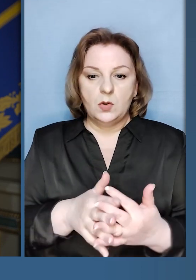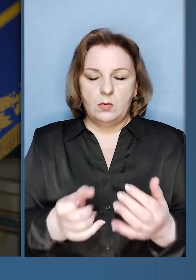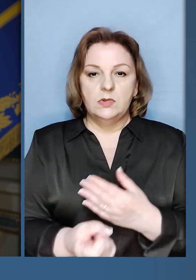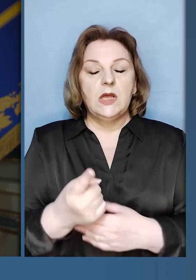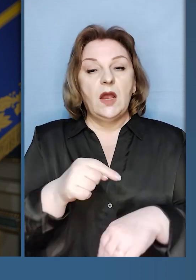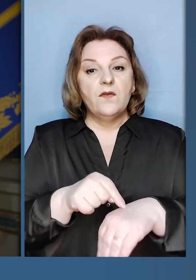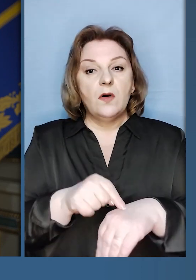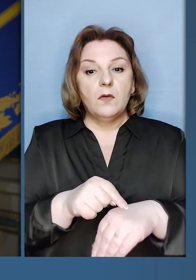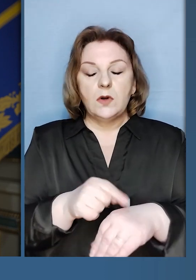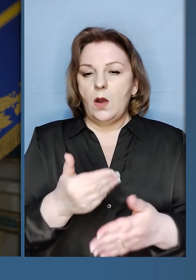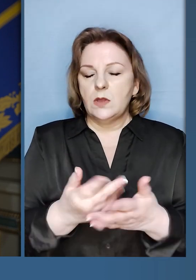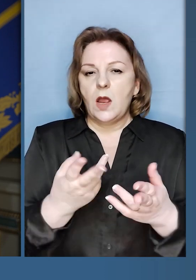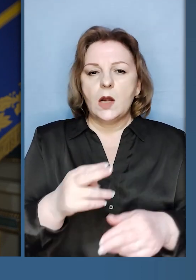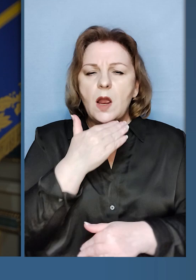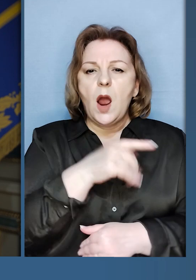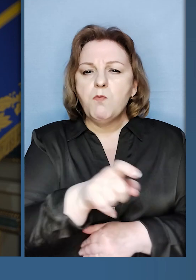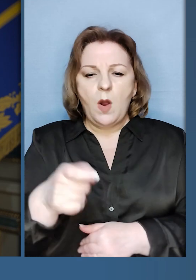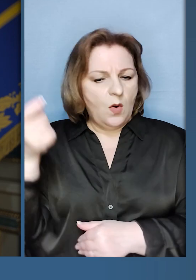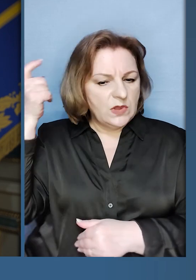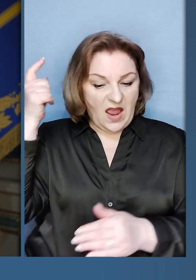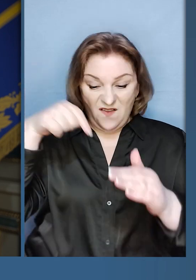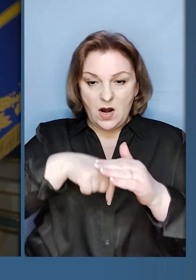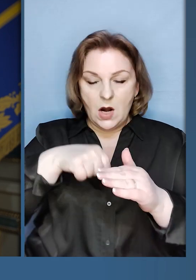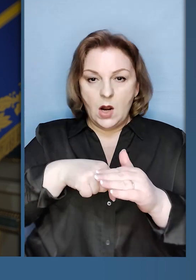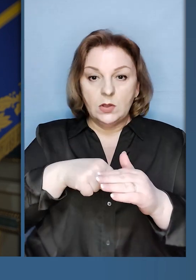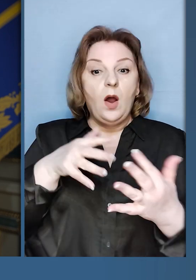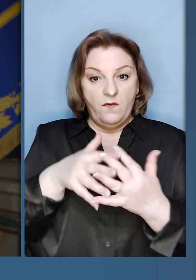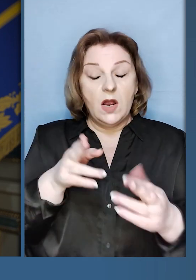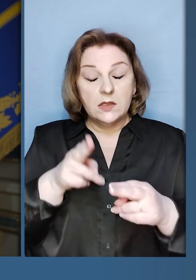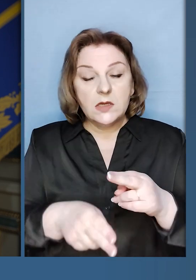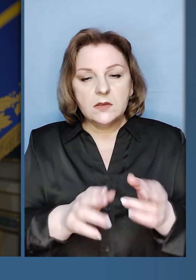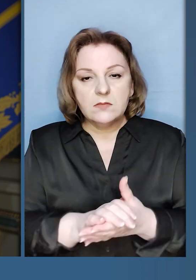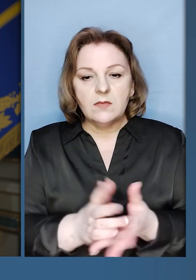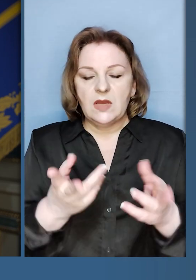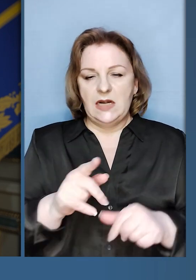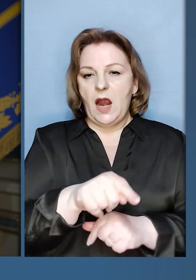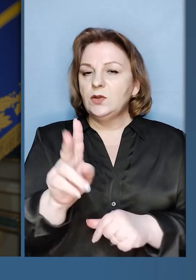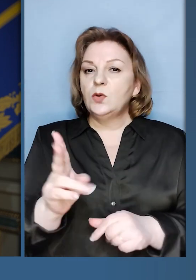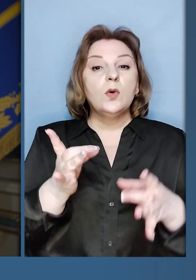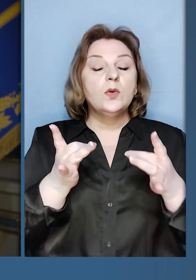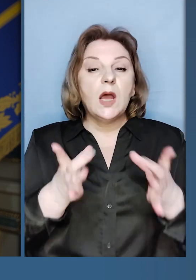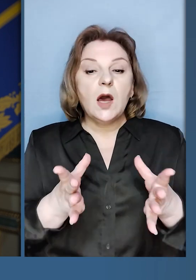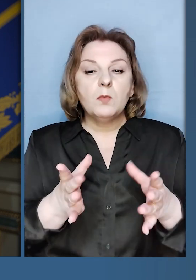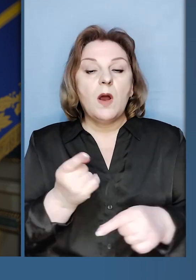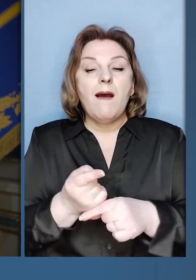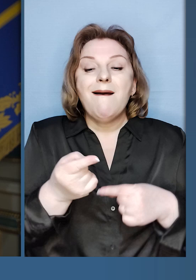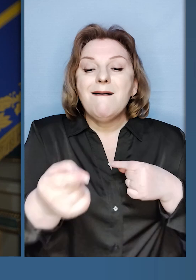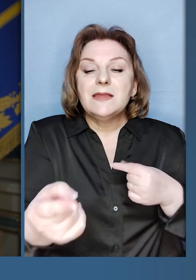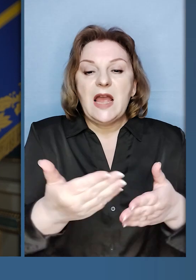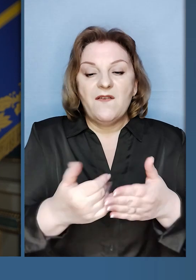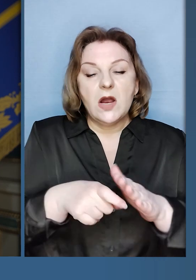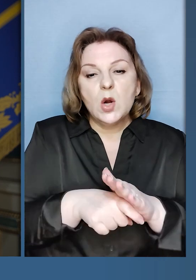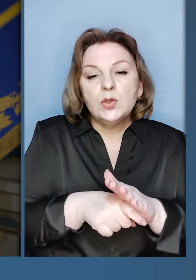'являється таке відчуття, нібито для багатьох у тилу війна вже скінчилася. Для тих, хто не просто